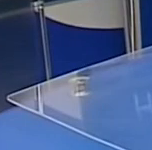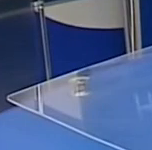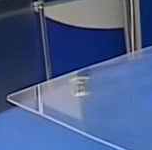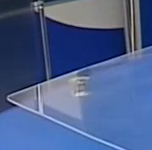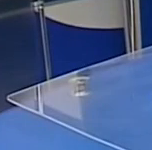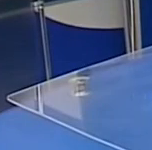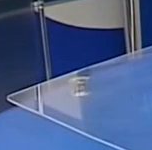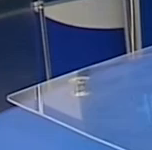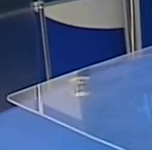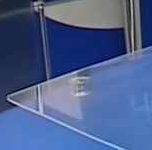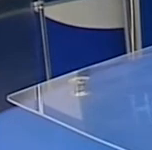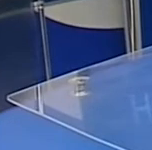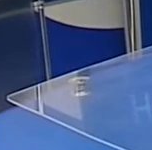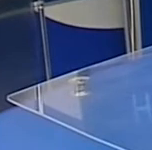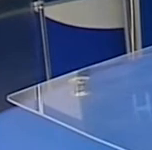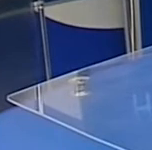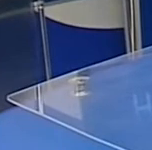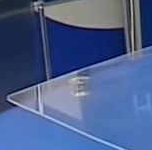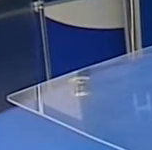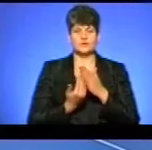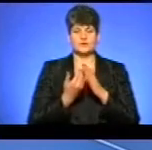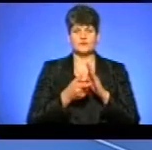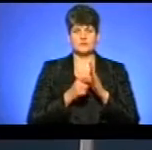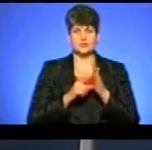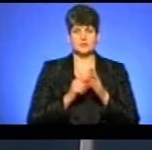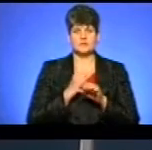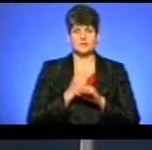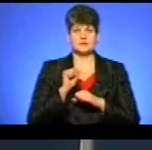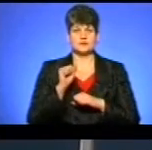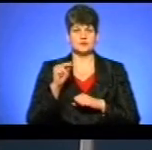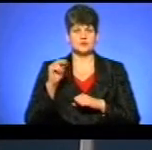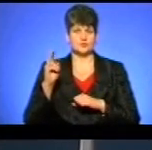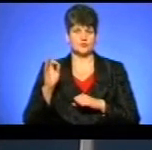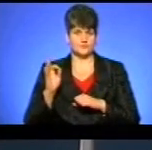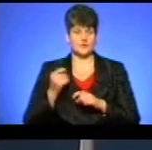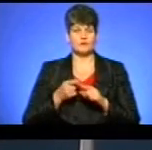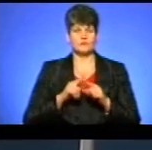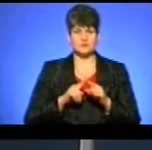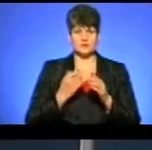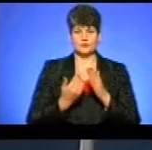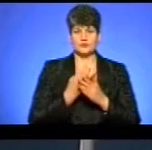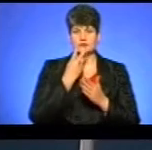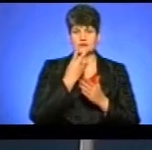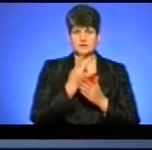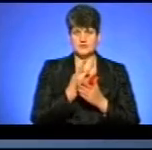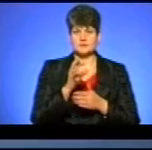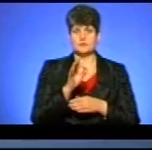Вітаю всіх, хто зараз з нами. В ефірі новини у студії Анастасія Чечко. І у цьому випуску дивіться про таке.